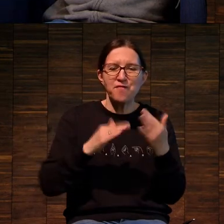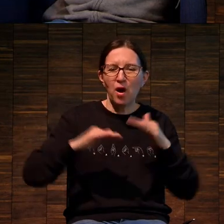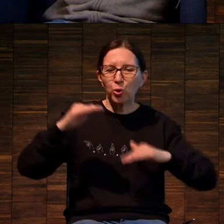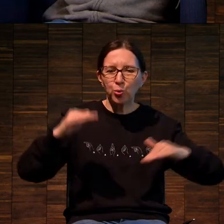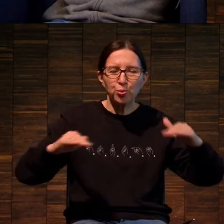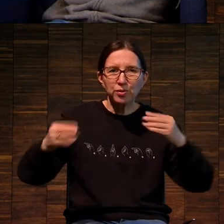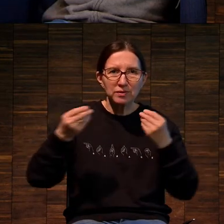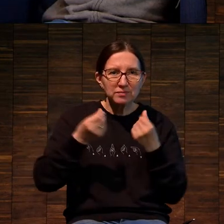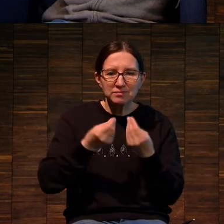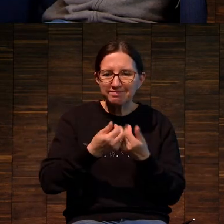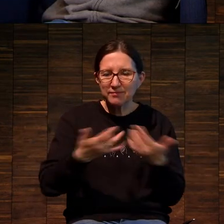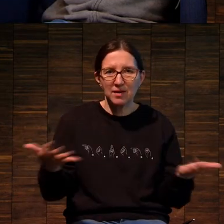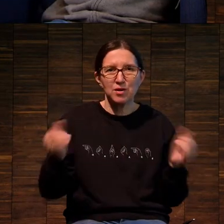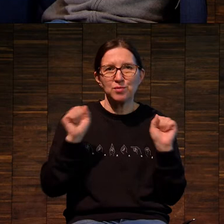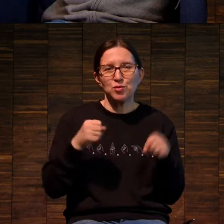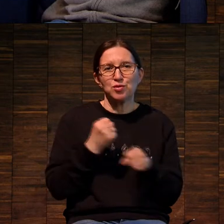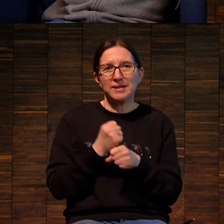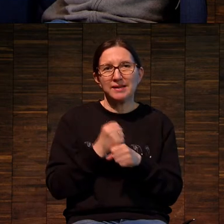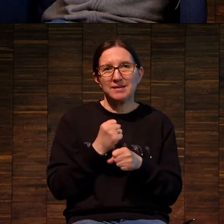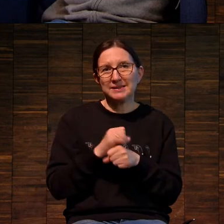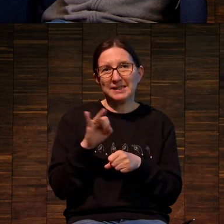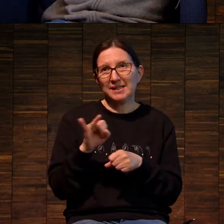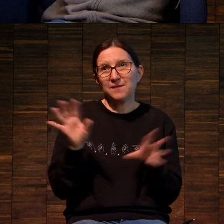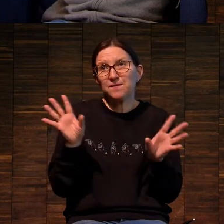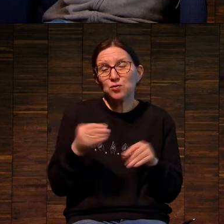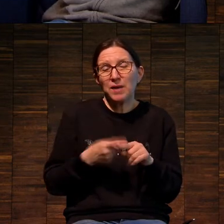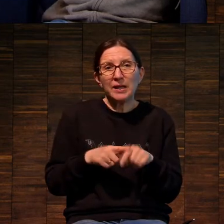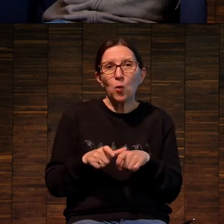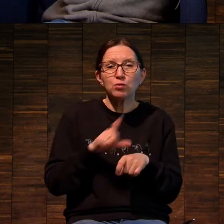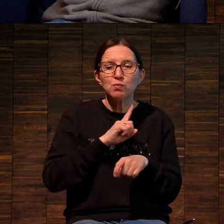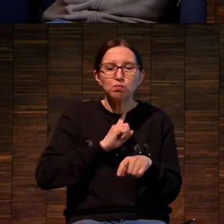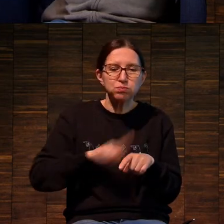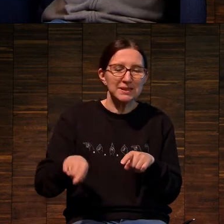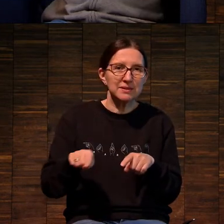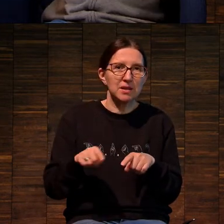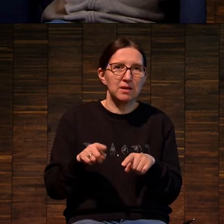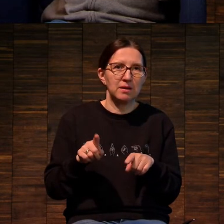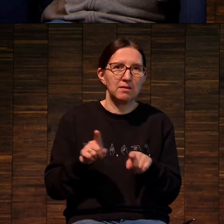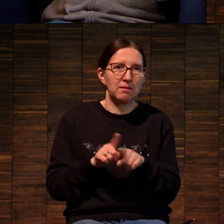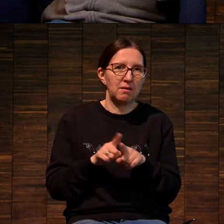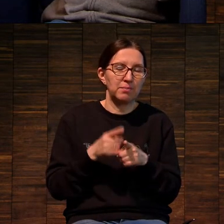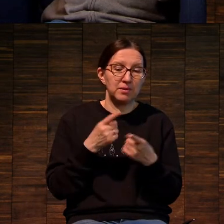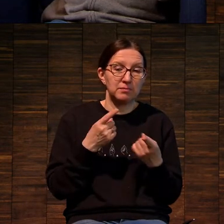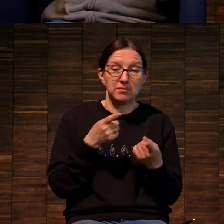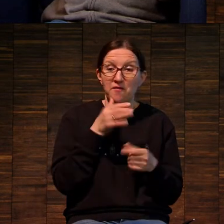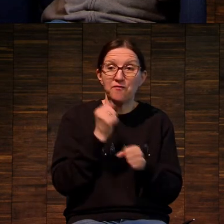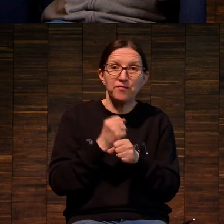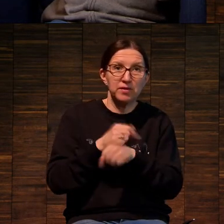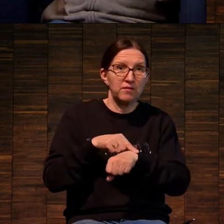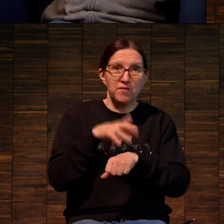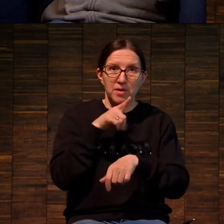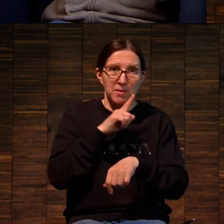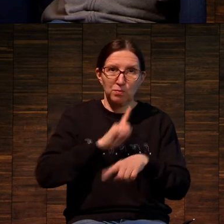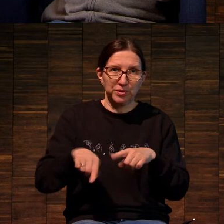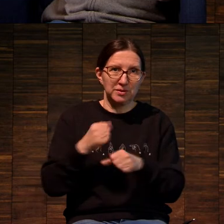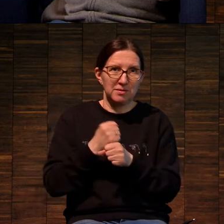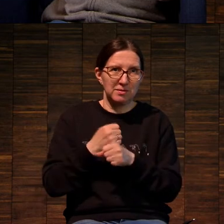такой очень быстрый хронотоп. Это вот